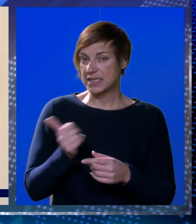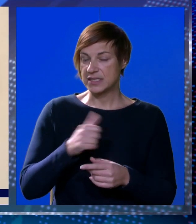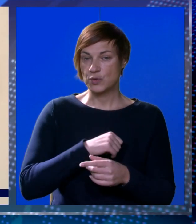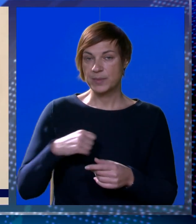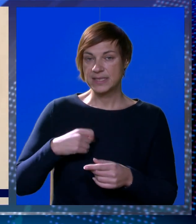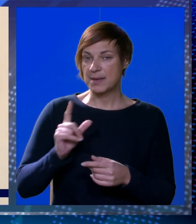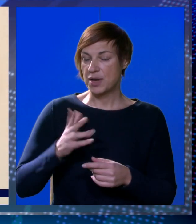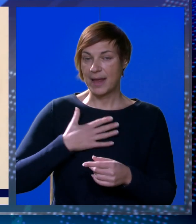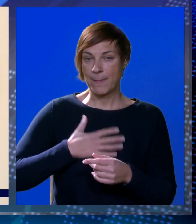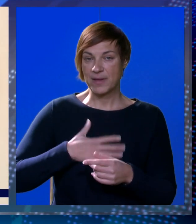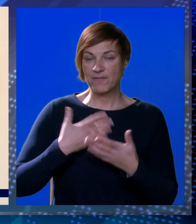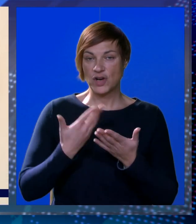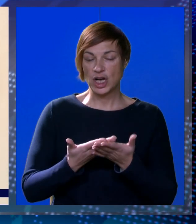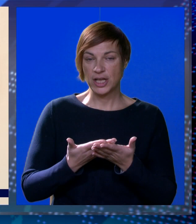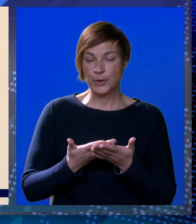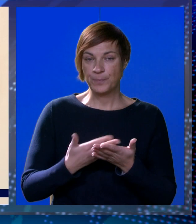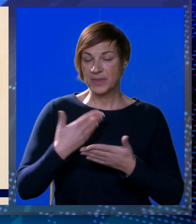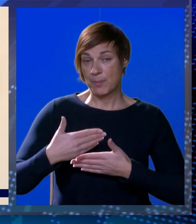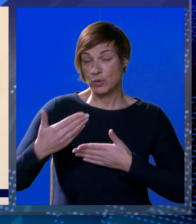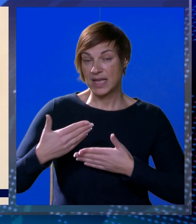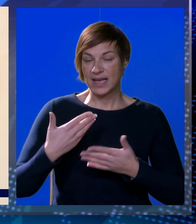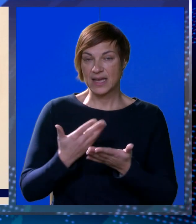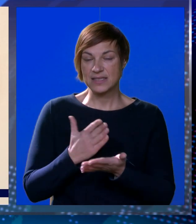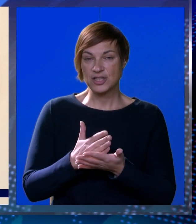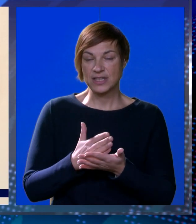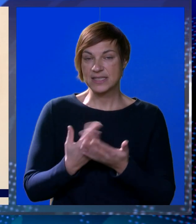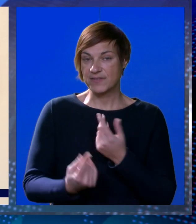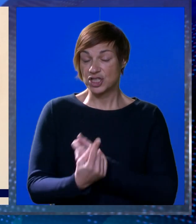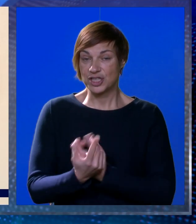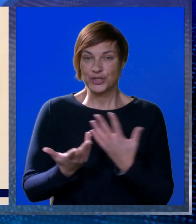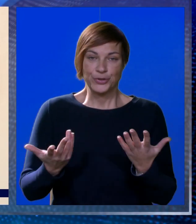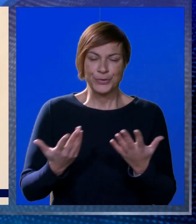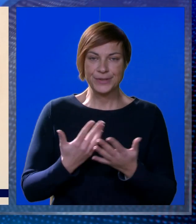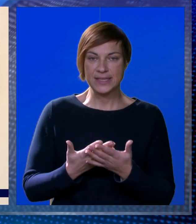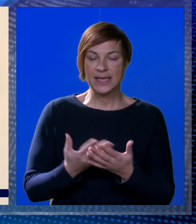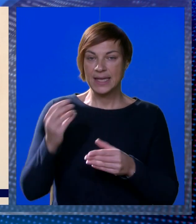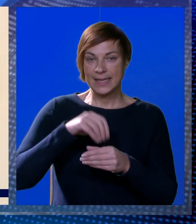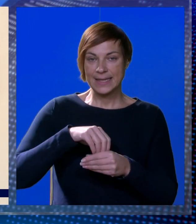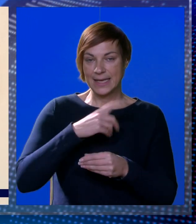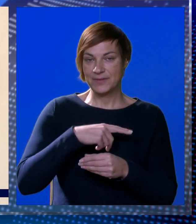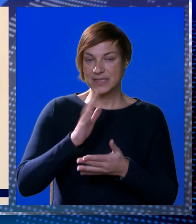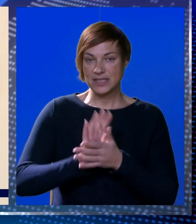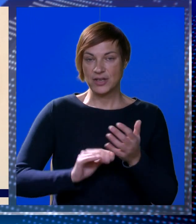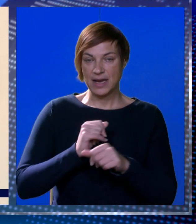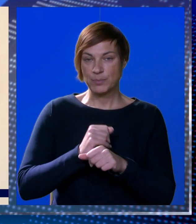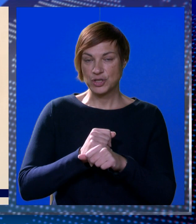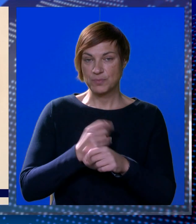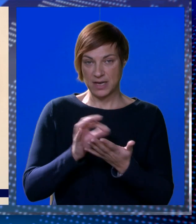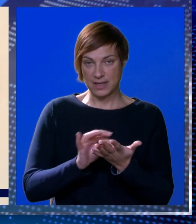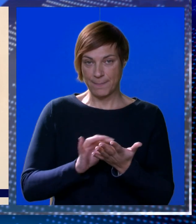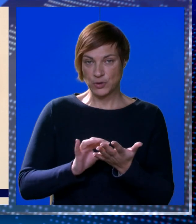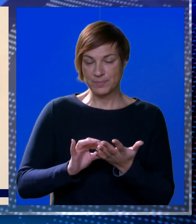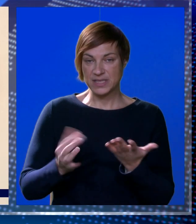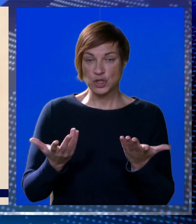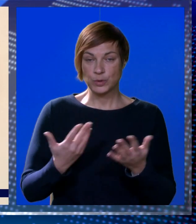Super, samo ne bi volio da bude kasno, da se već nešto dogodi, da investitor ne počne raditi po